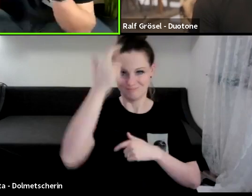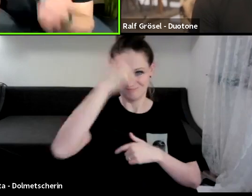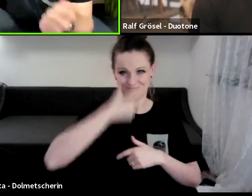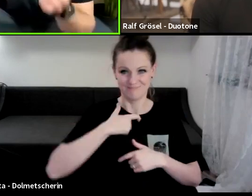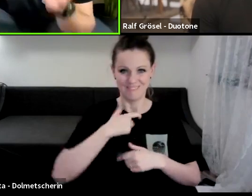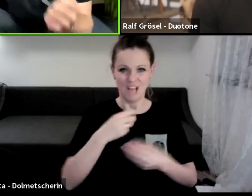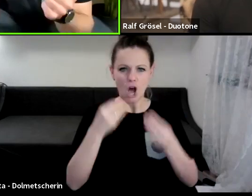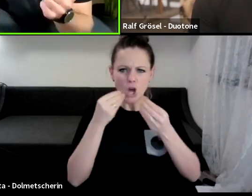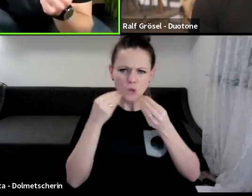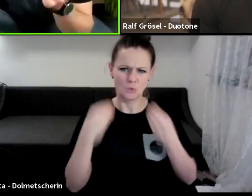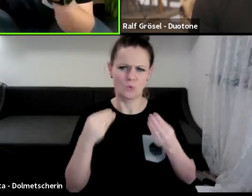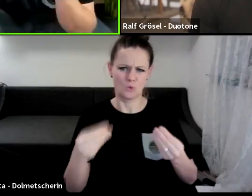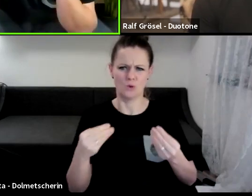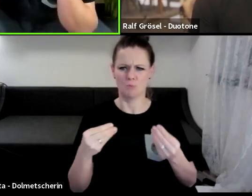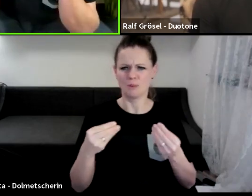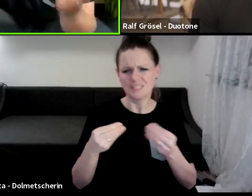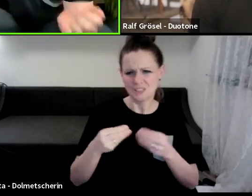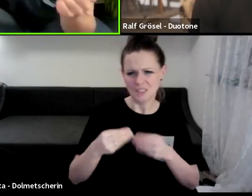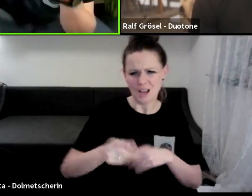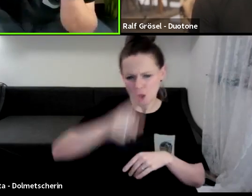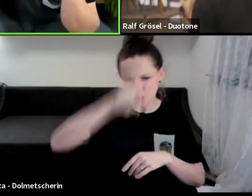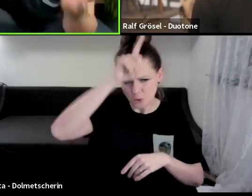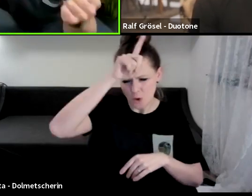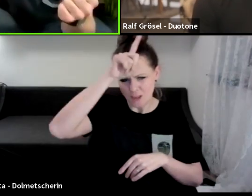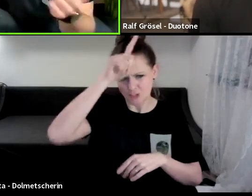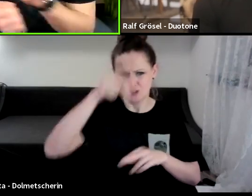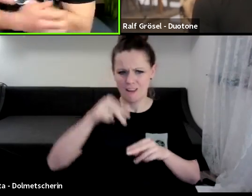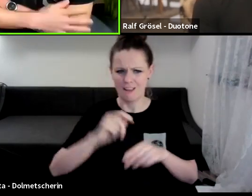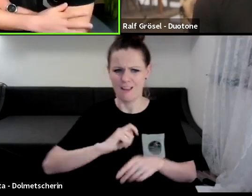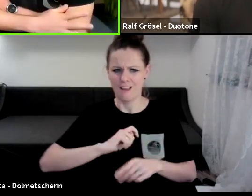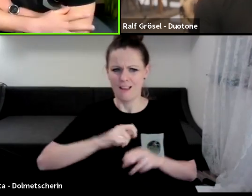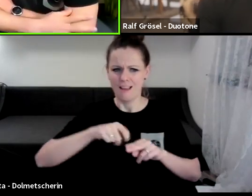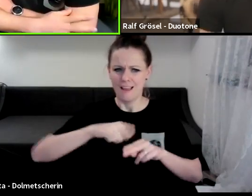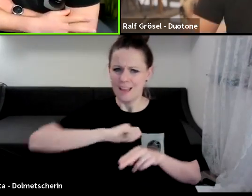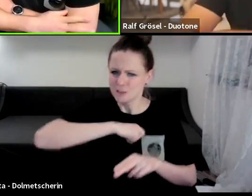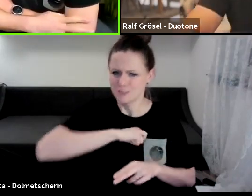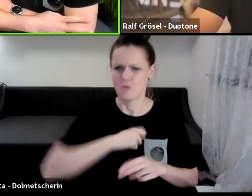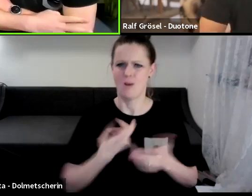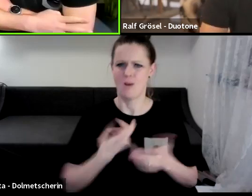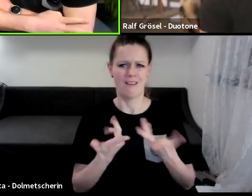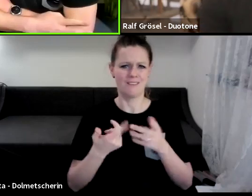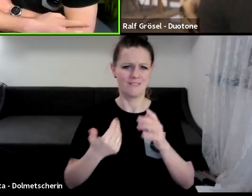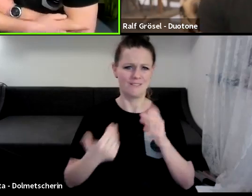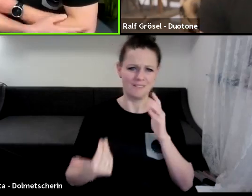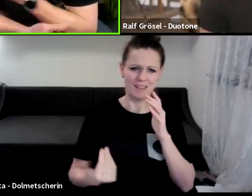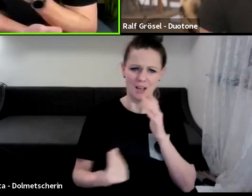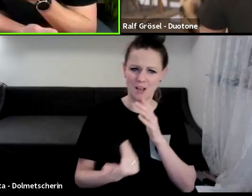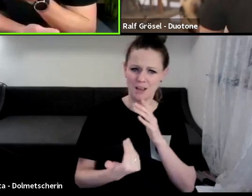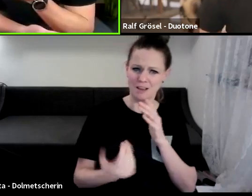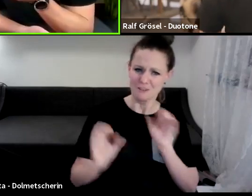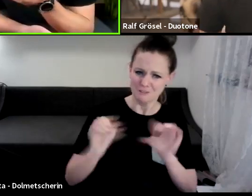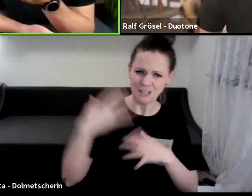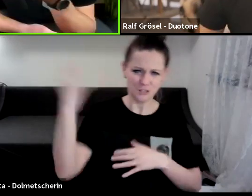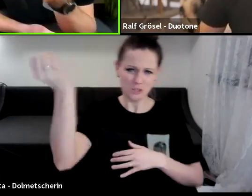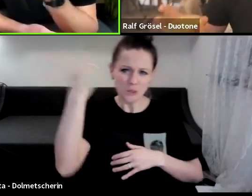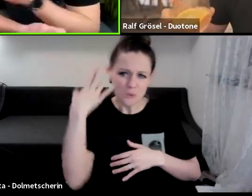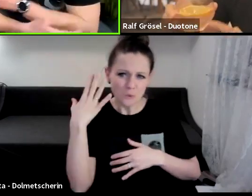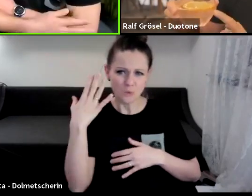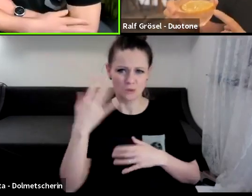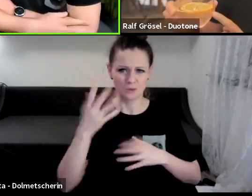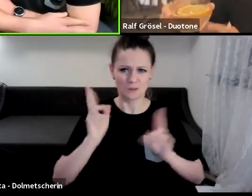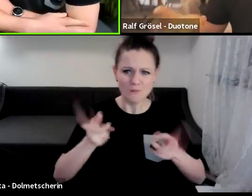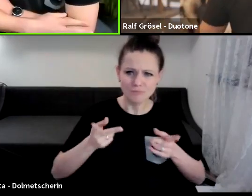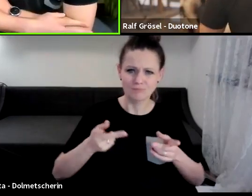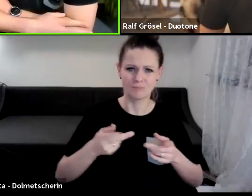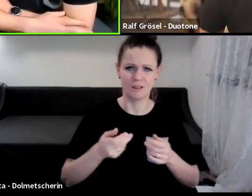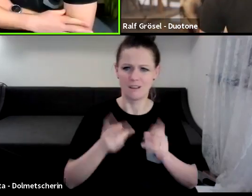klassische German Engineer, frisch geduscht, duftest gut und kannst irgendwie alles. hast ja urviele